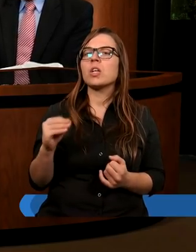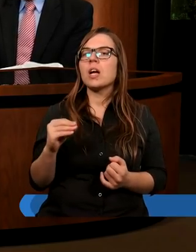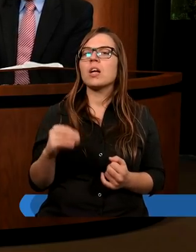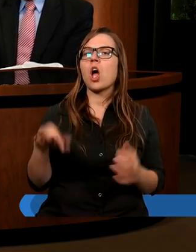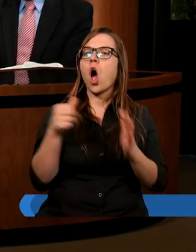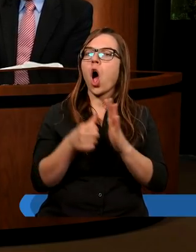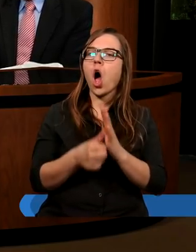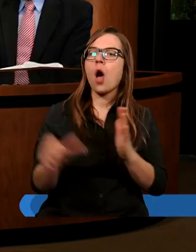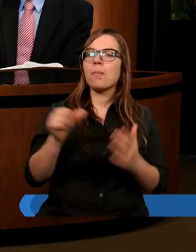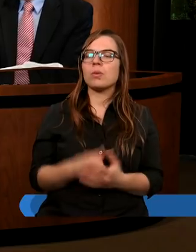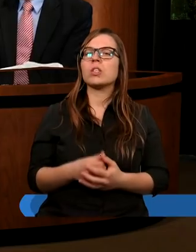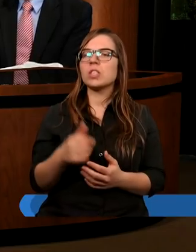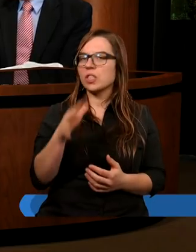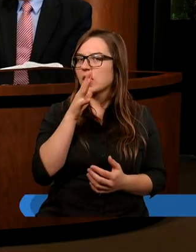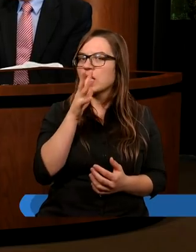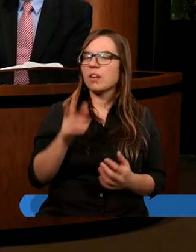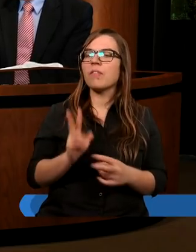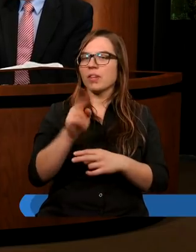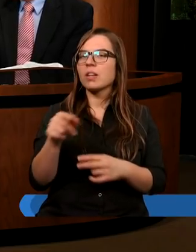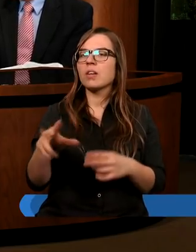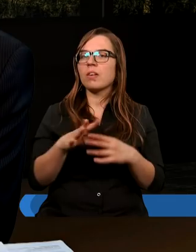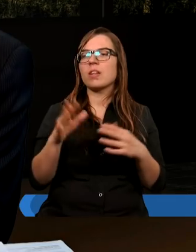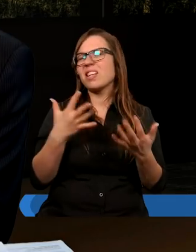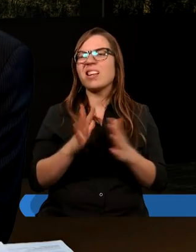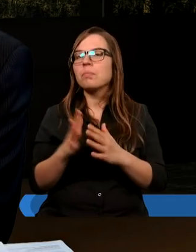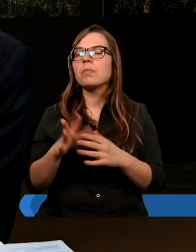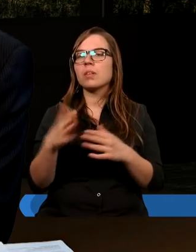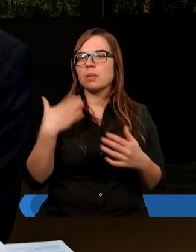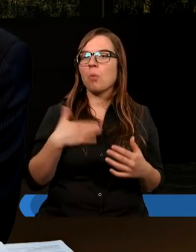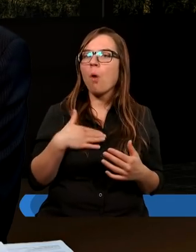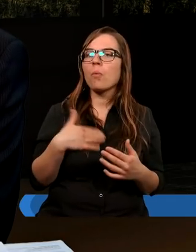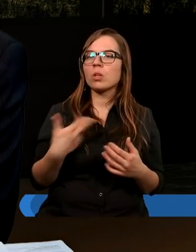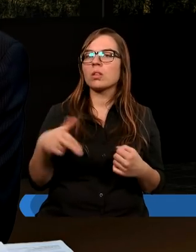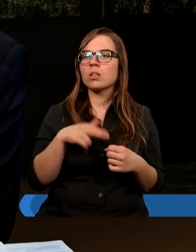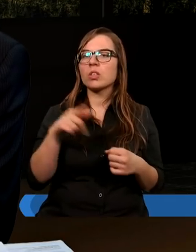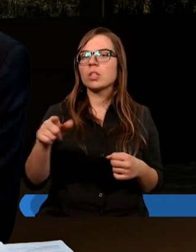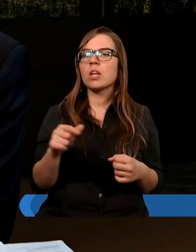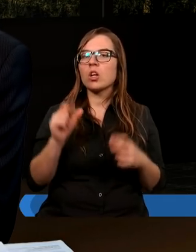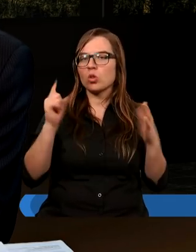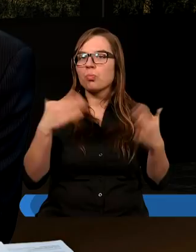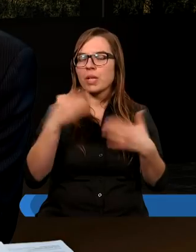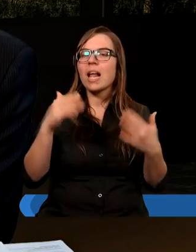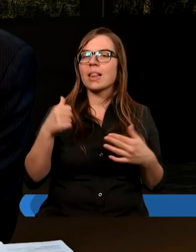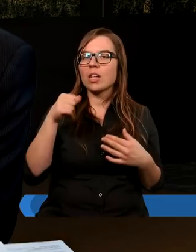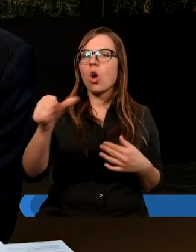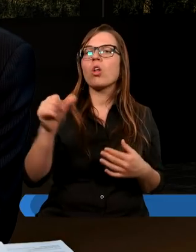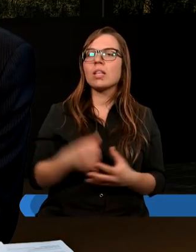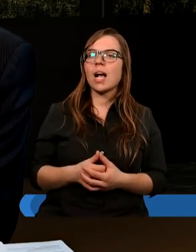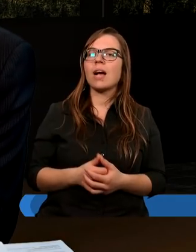oprócz Żydów świętujących niezmiennie sobotę jako siódmy dzień tygodnia,